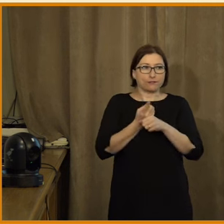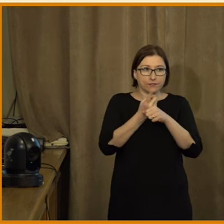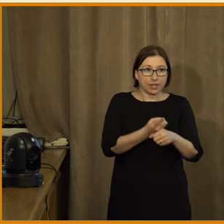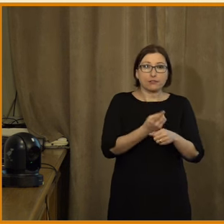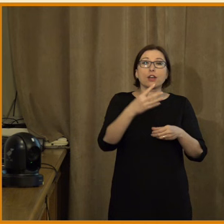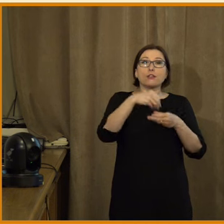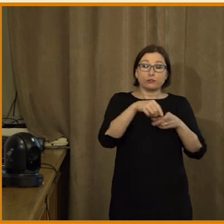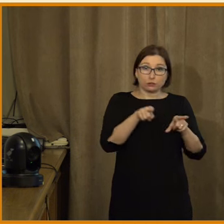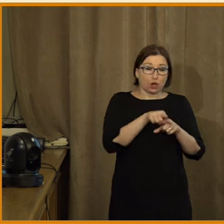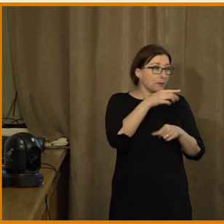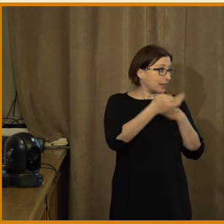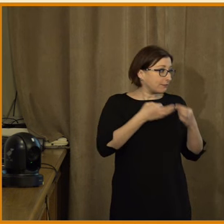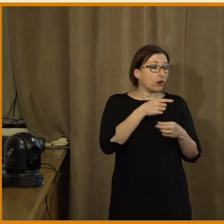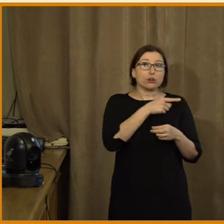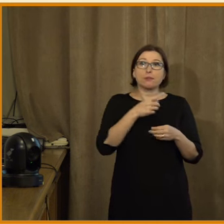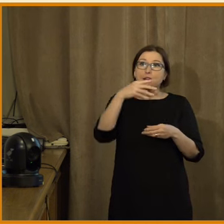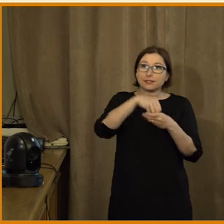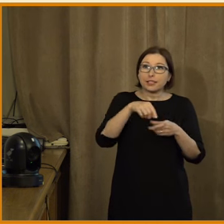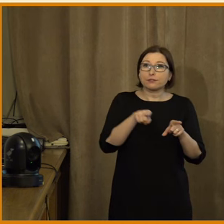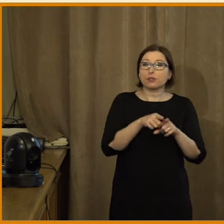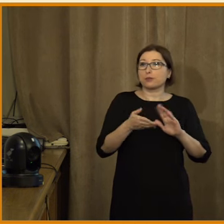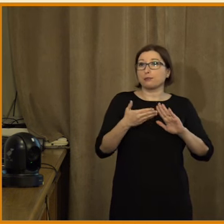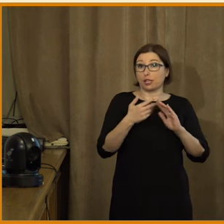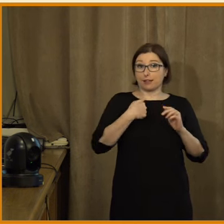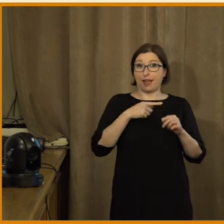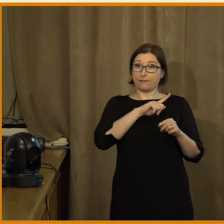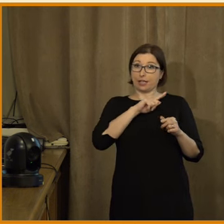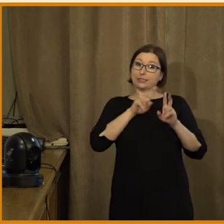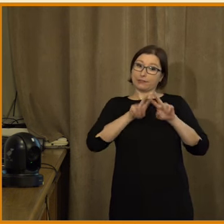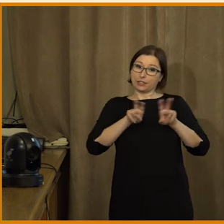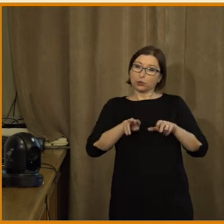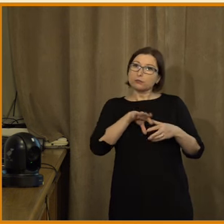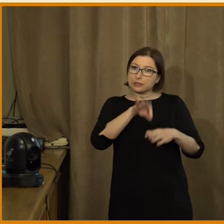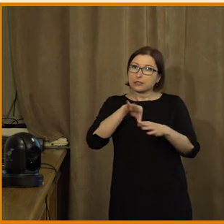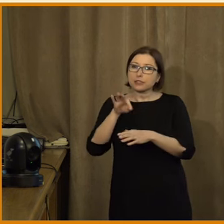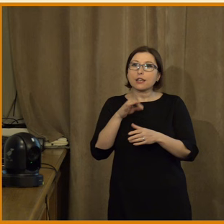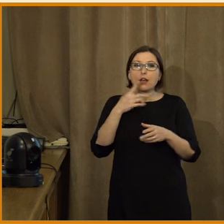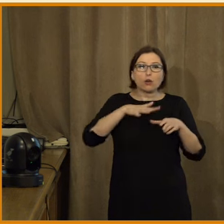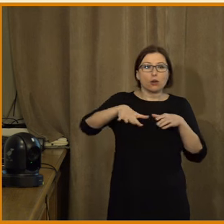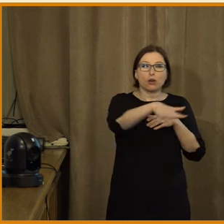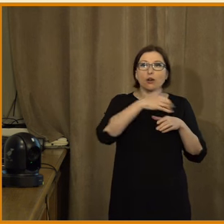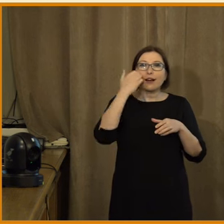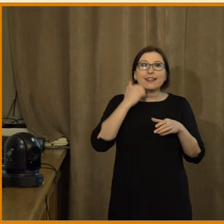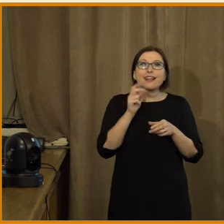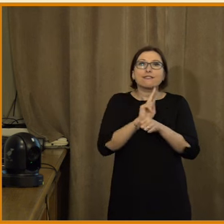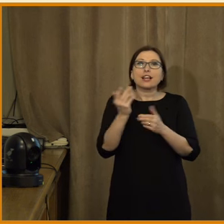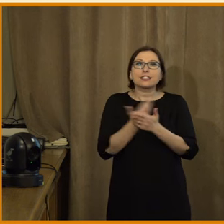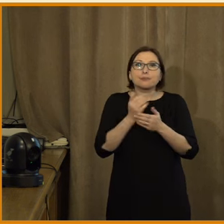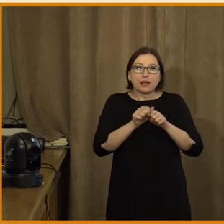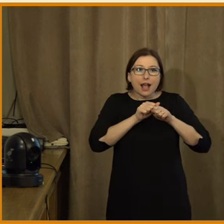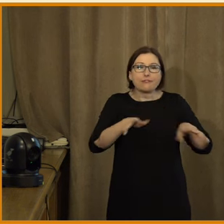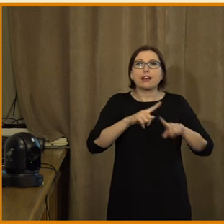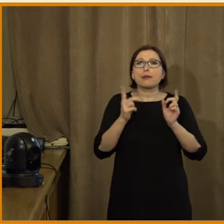rozměry šíření dezinformací, se kterými já se třeba setkávám ve svém vlastním výzkumu, a to je komunitní rozměr, kdy vlastně ty dezinformační,